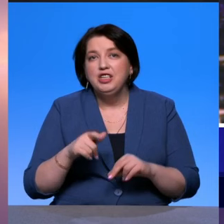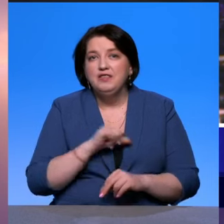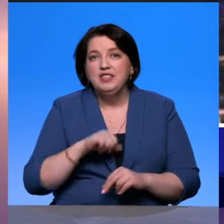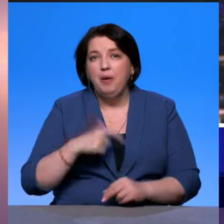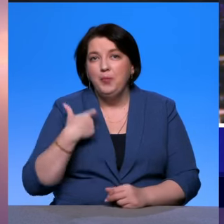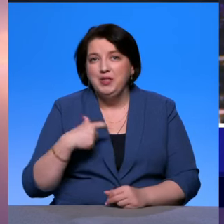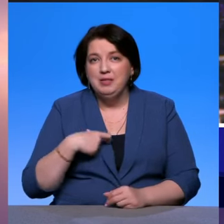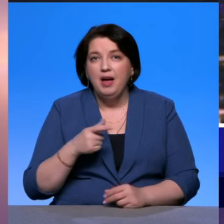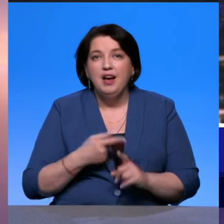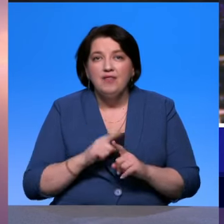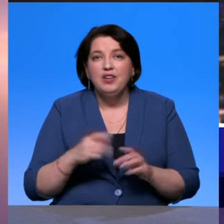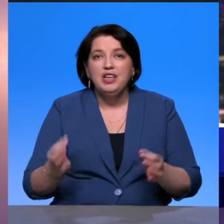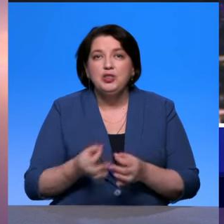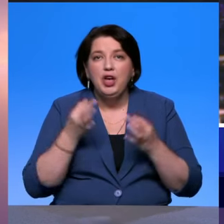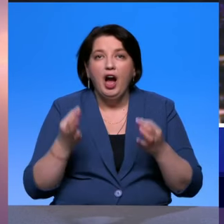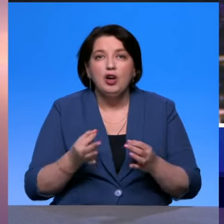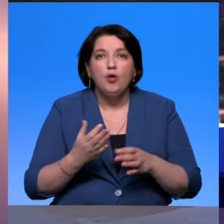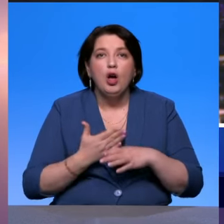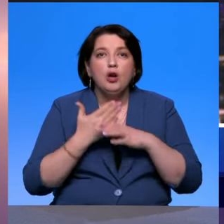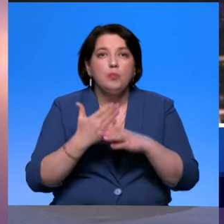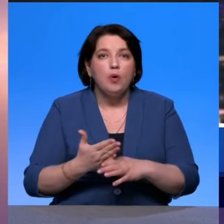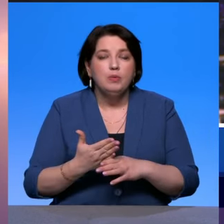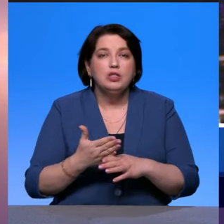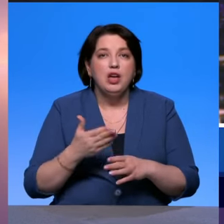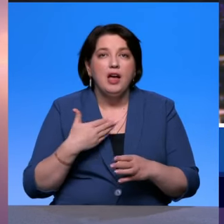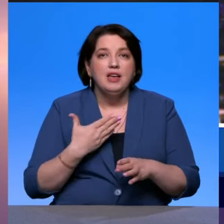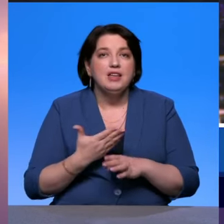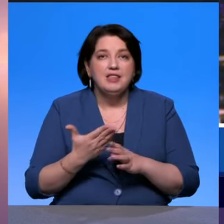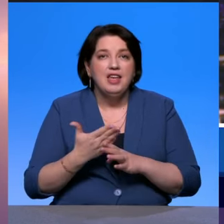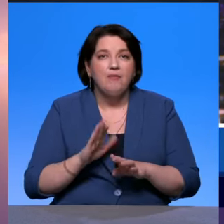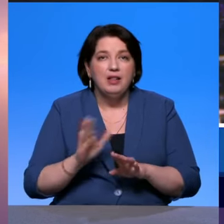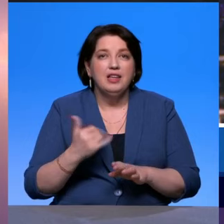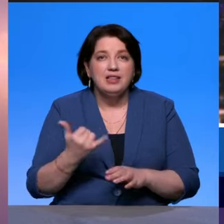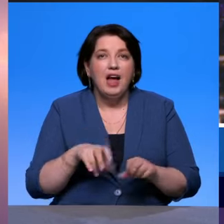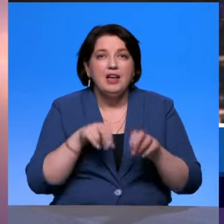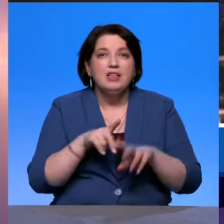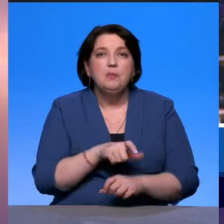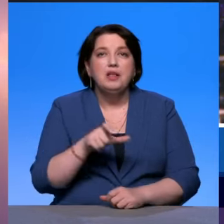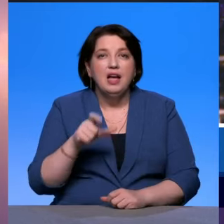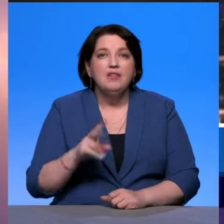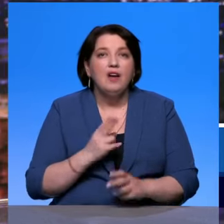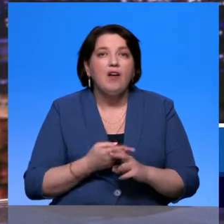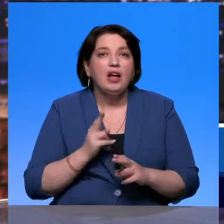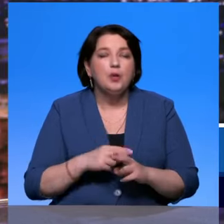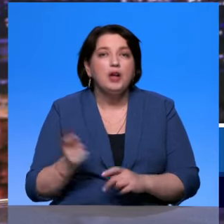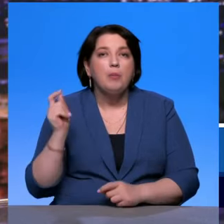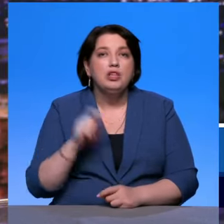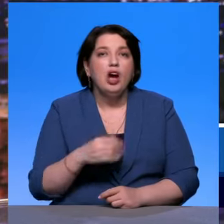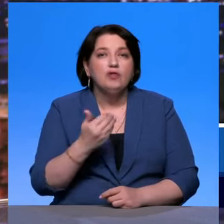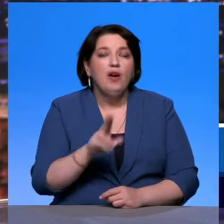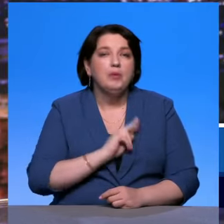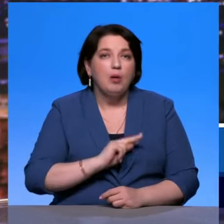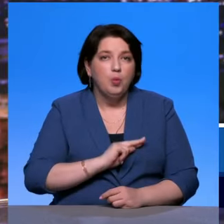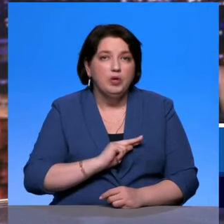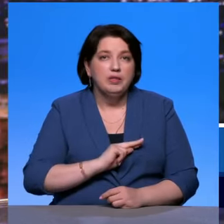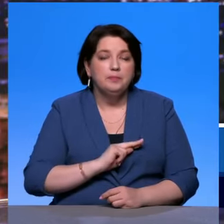какой-то особой помощи не оказываете тем специалистам, которые приезжают к вам работать. Я просто, знаете, почему об этом спрашиваю? Потому что я вот сама несколько раз